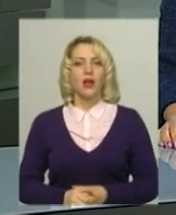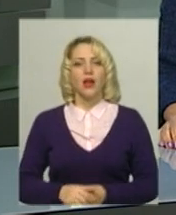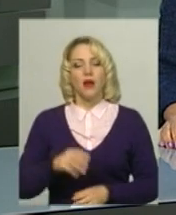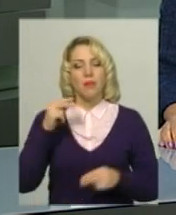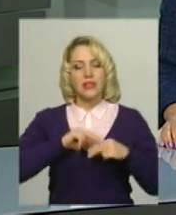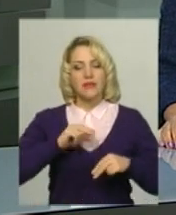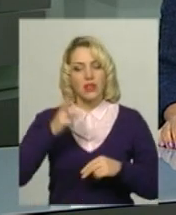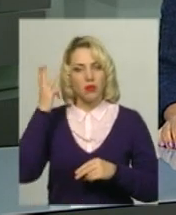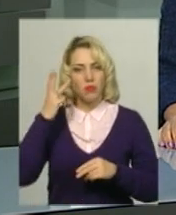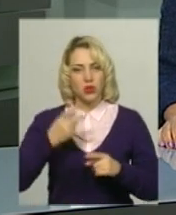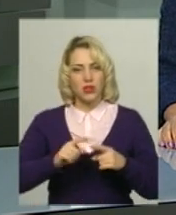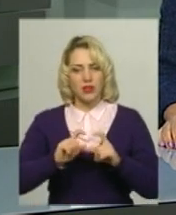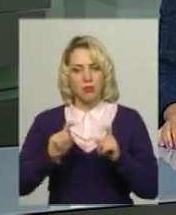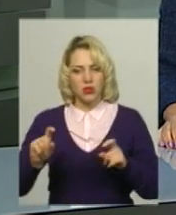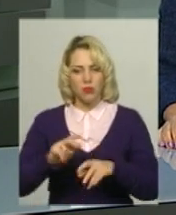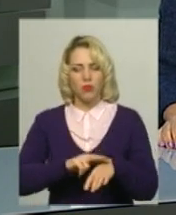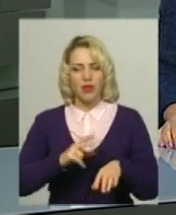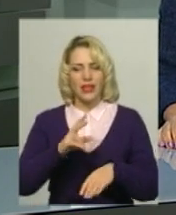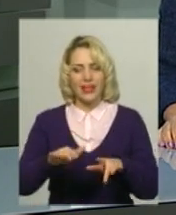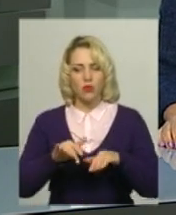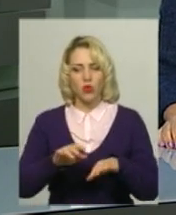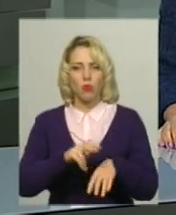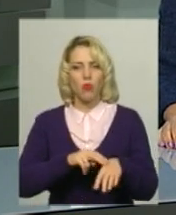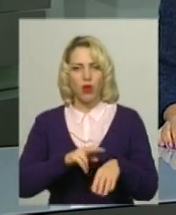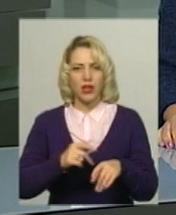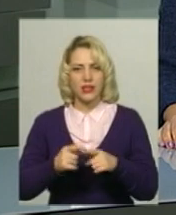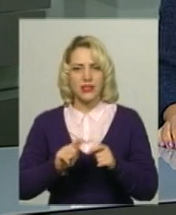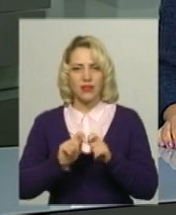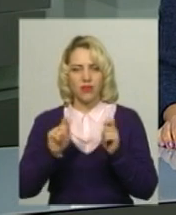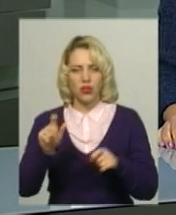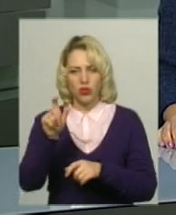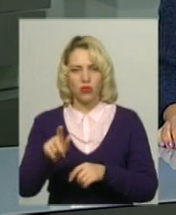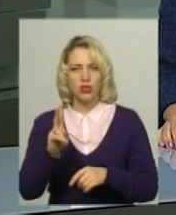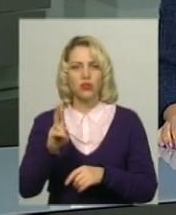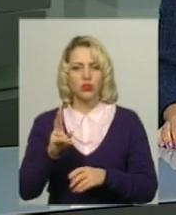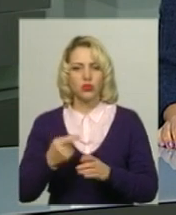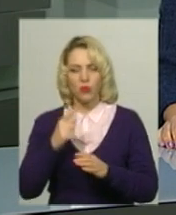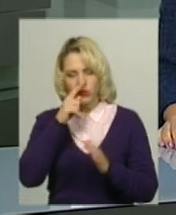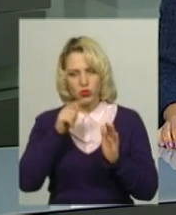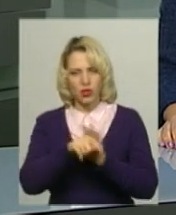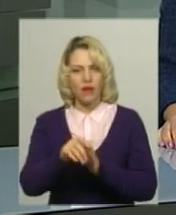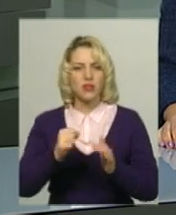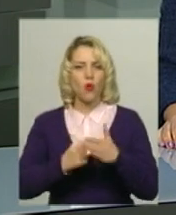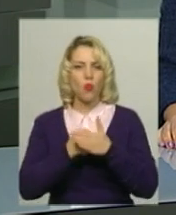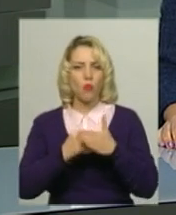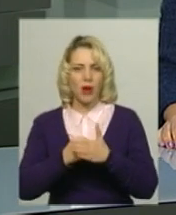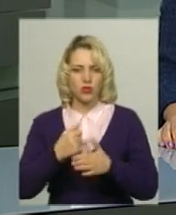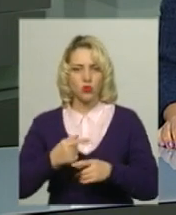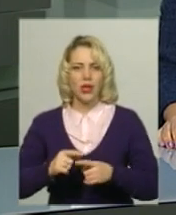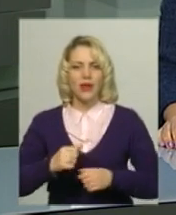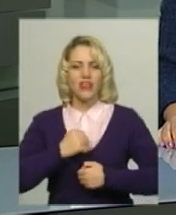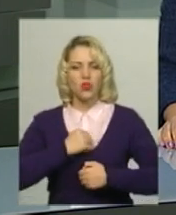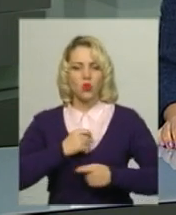управління Департаменту кіберполіції викрили на Хмельниччині чоловіка, якого підозрюють у таємному втручанні у бази військових частин та держустанов.